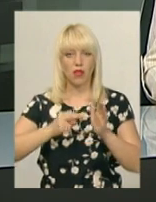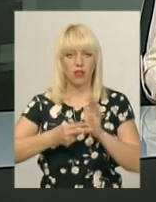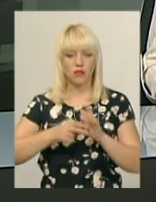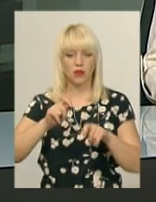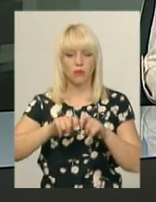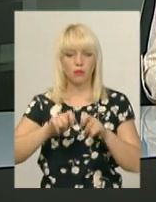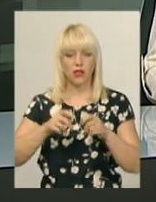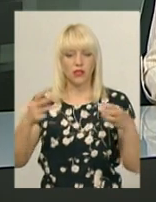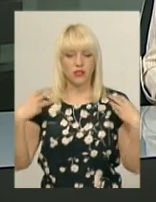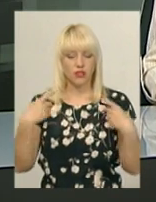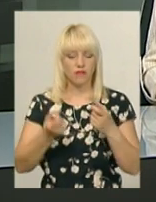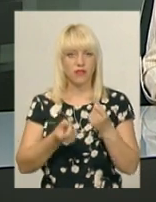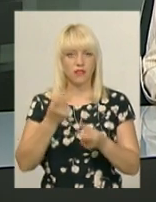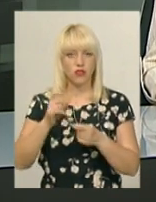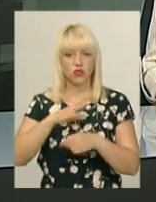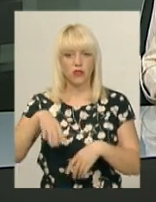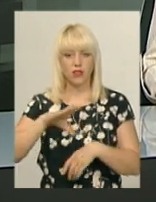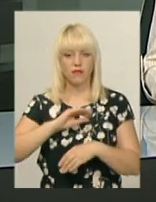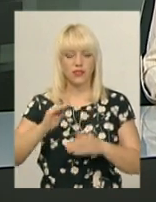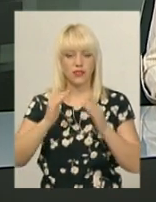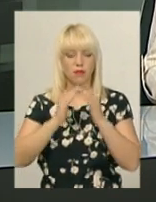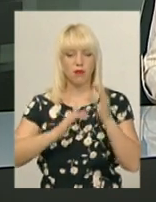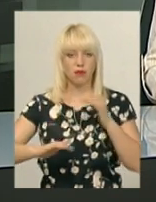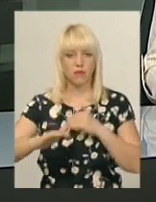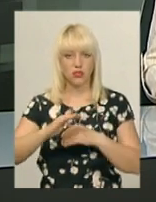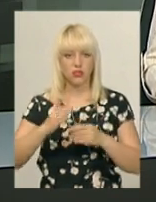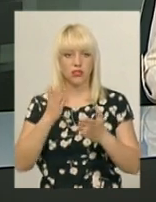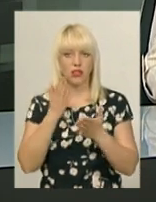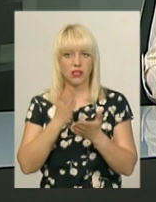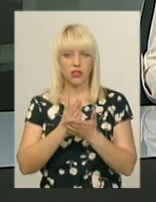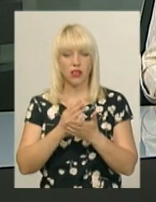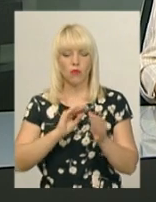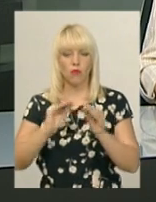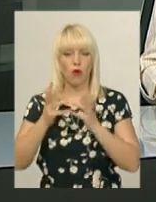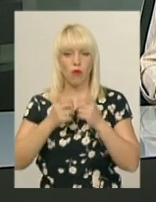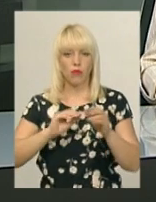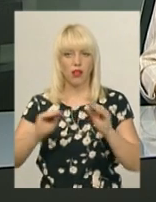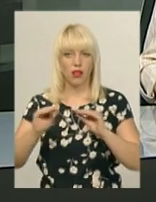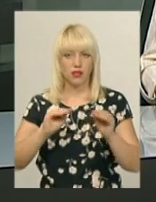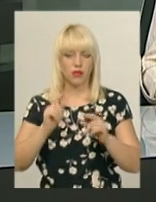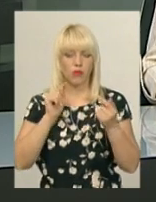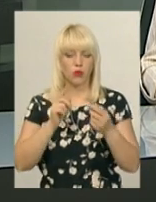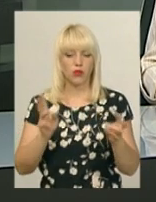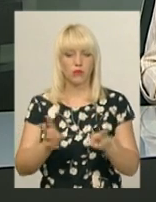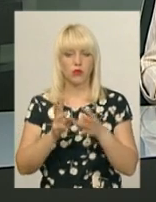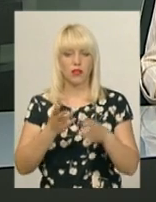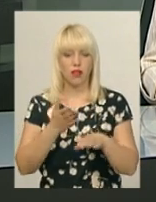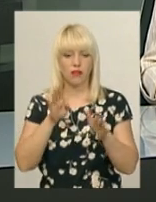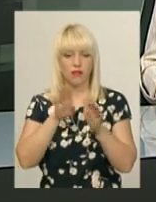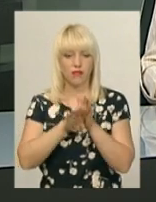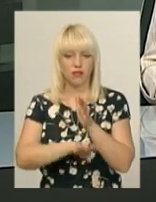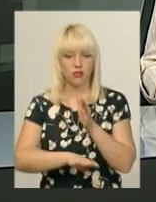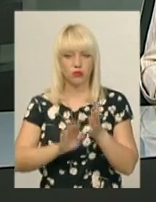виявили, що не усі приміщення обладнані протипожежним захистом. У найгіршому стані перебуває позаміський дитячий заклад